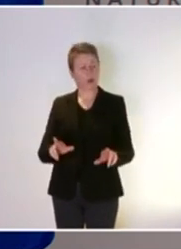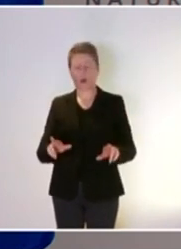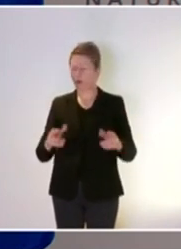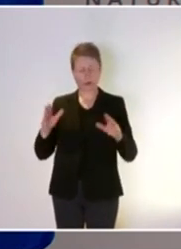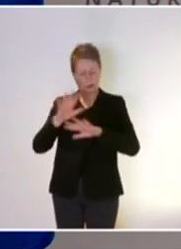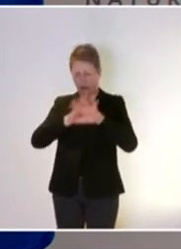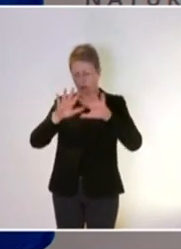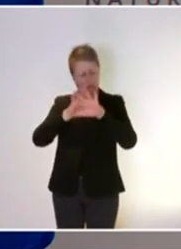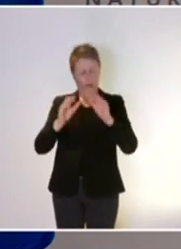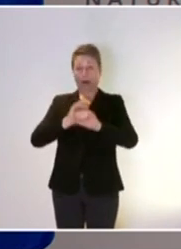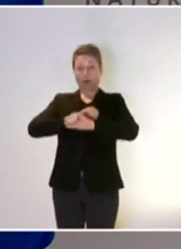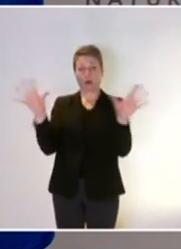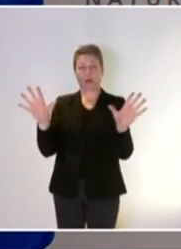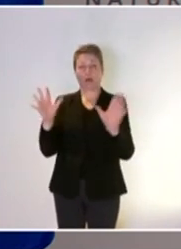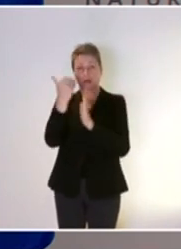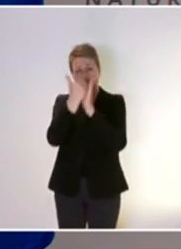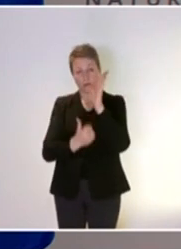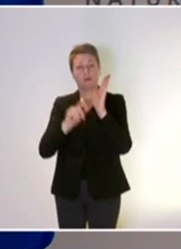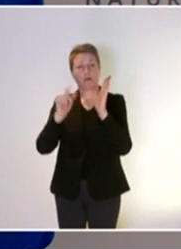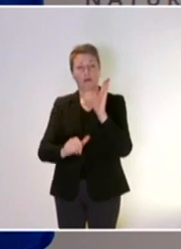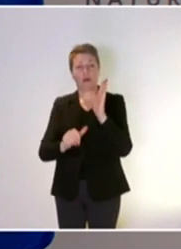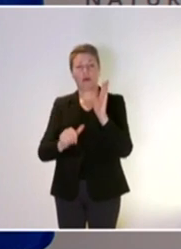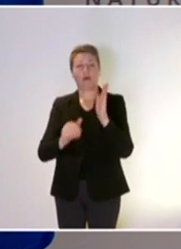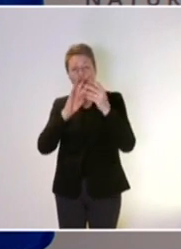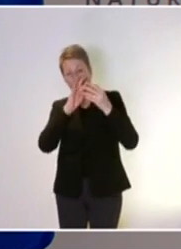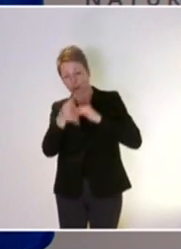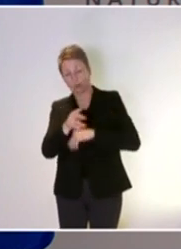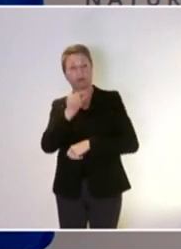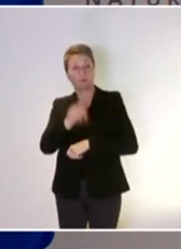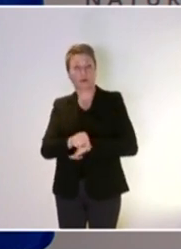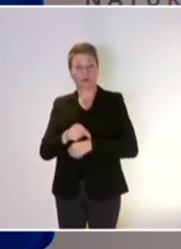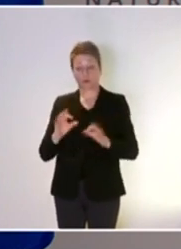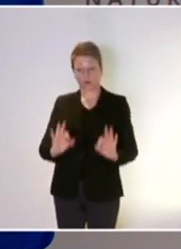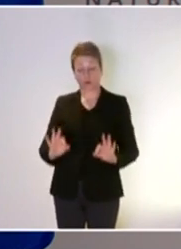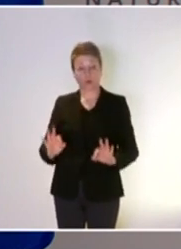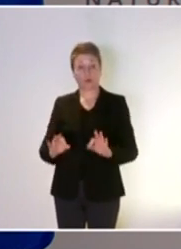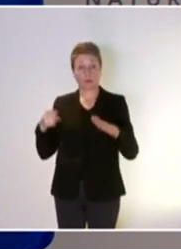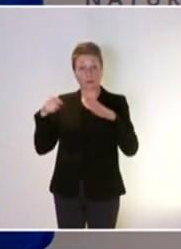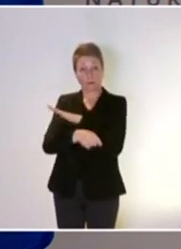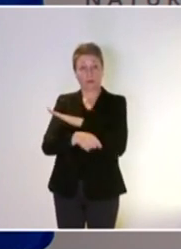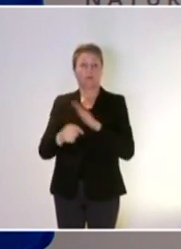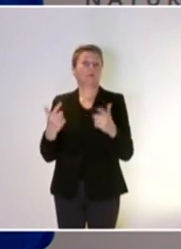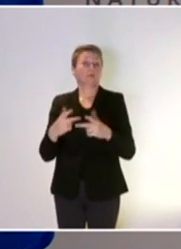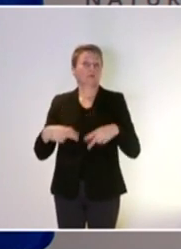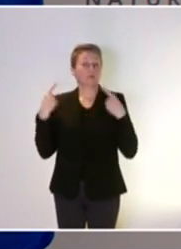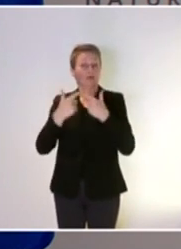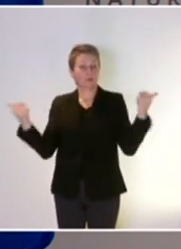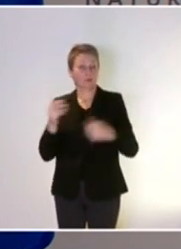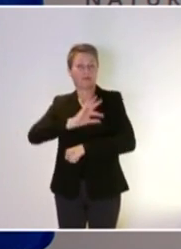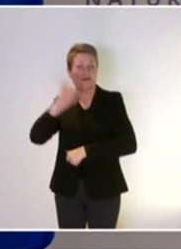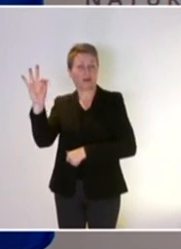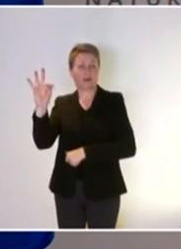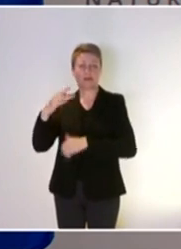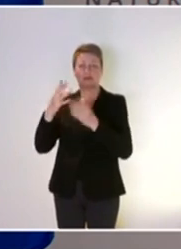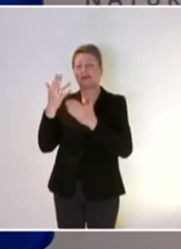lisibilité, quand on parle d'acceptabilité, on a besoin de cette transparence et à cette heure, le financement de la biodiversité en France, quand on regarde le schéma qui a pris déjà